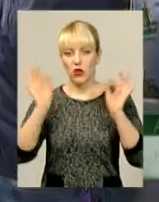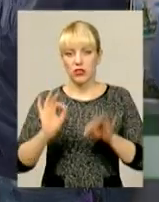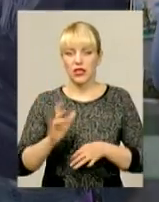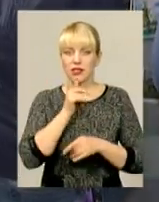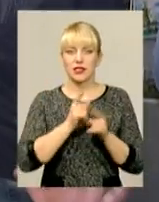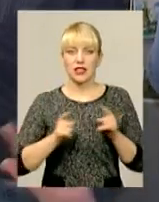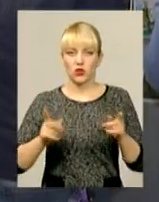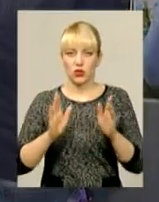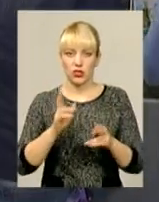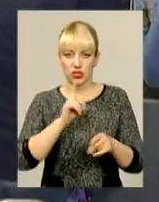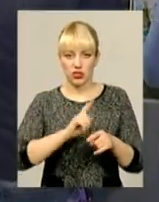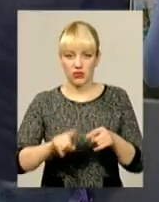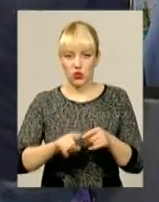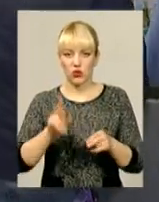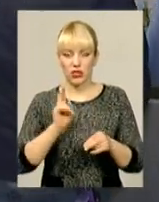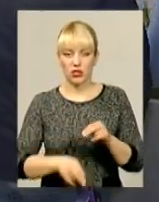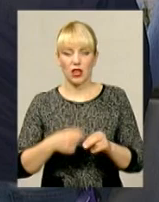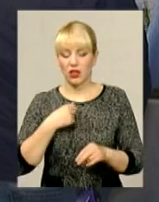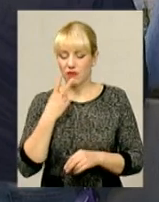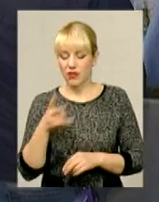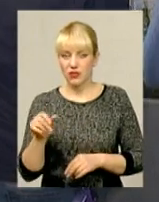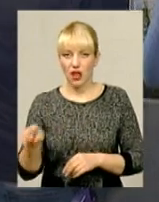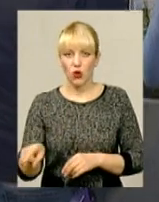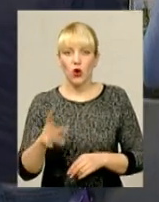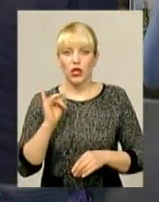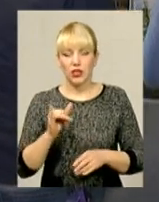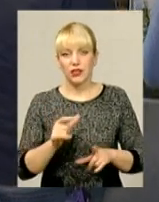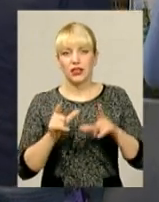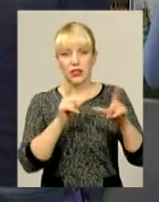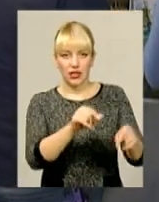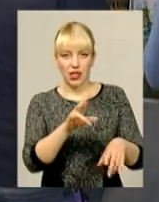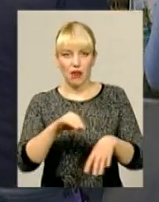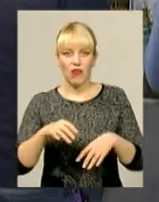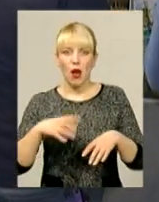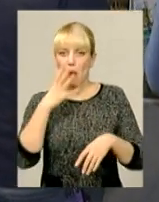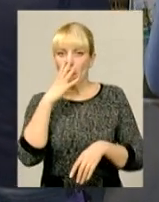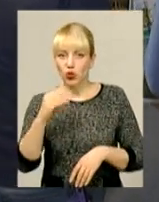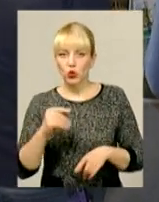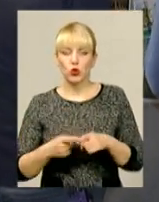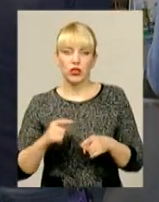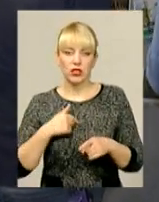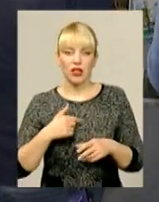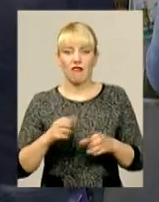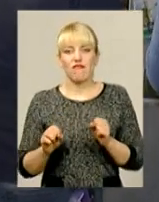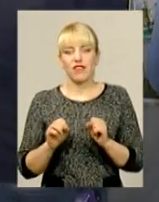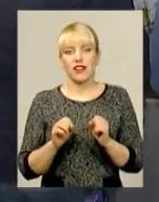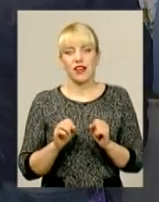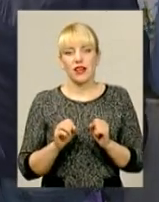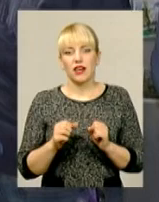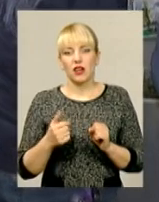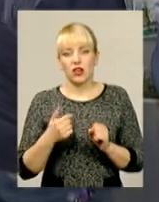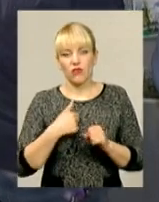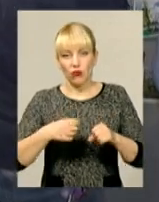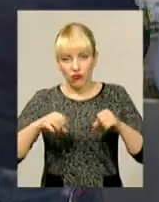закінчився, я тільки на нього дивилась і їхала на роботу на маршрутці. Тому вирішила додати в своє життя трошки більше велосипедів і